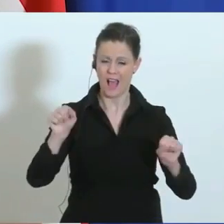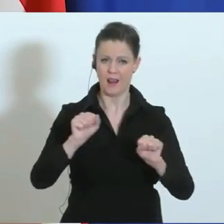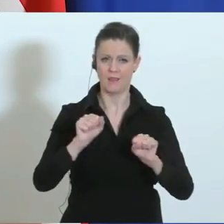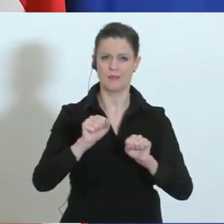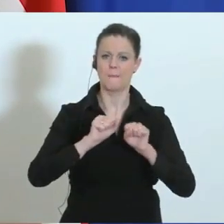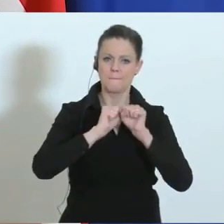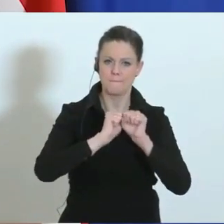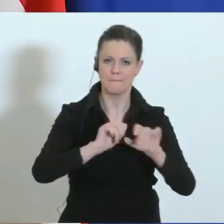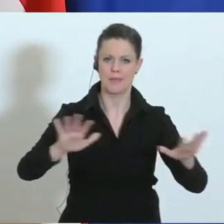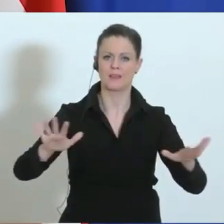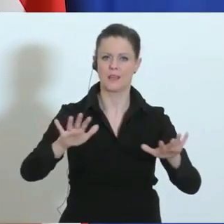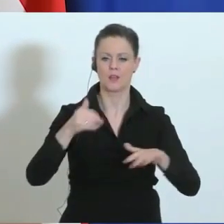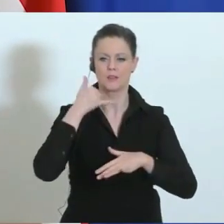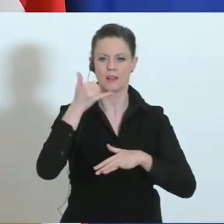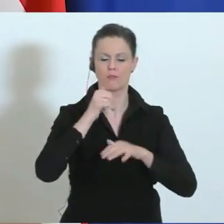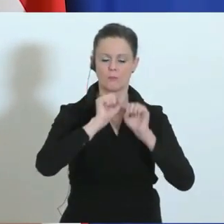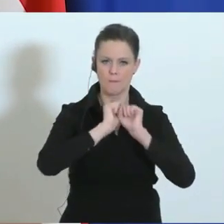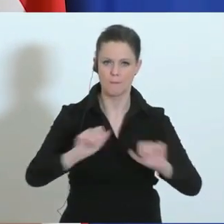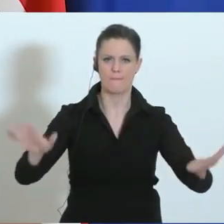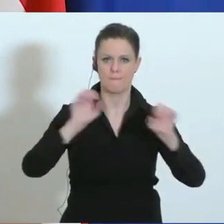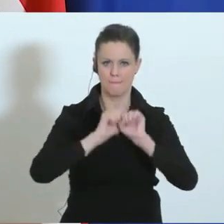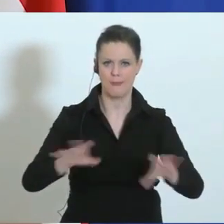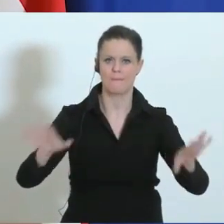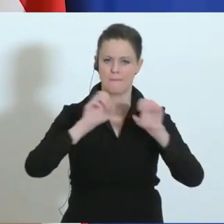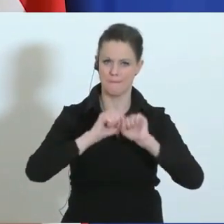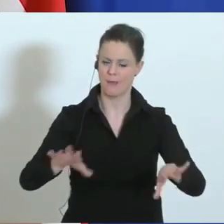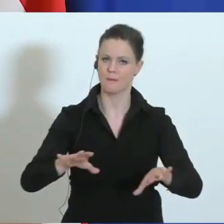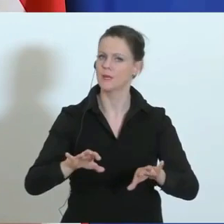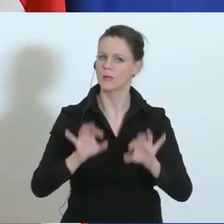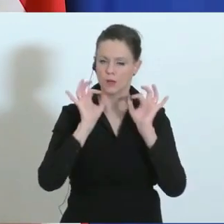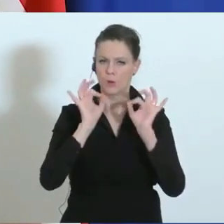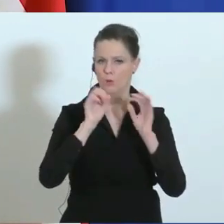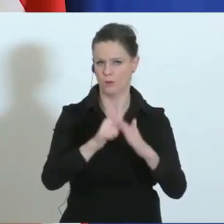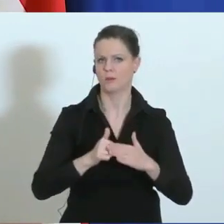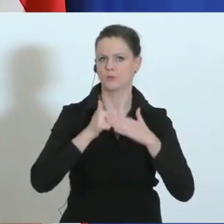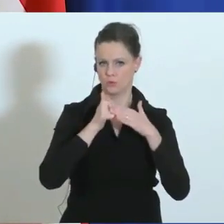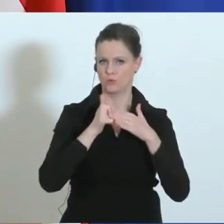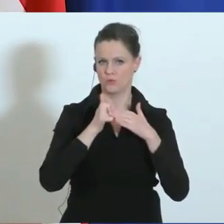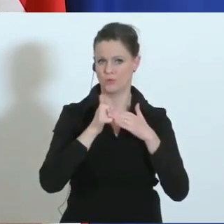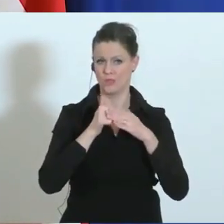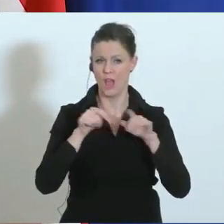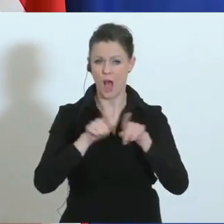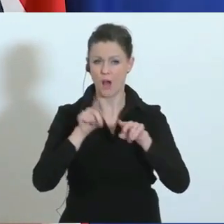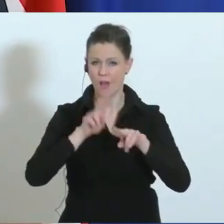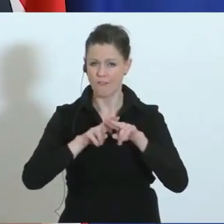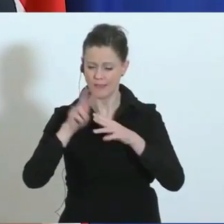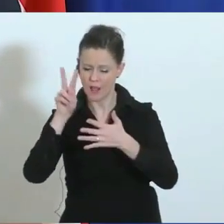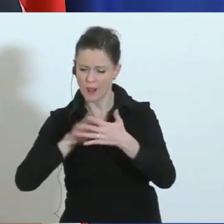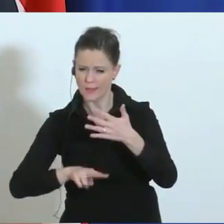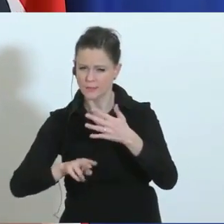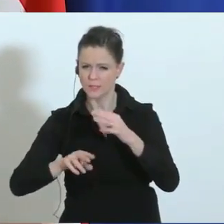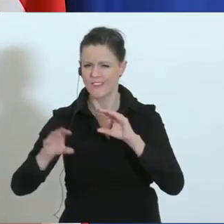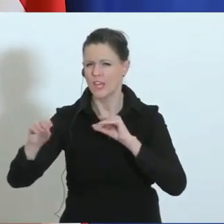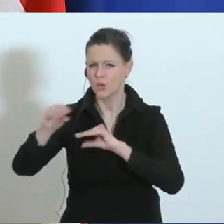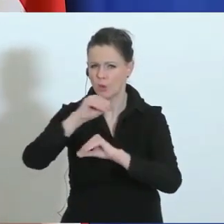Telefonnummer verbreiten. Das ist ein wesentlicher Beitrag und Hilfe. Auch wenn Sie Sorge haben, weil Sie über irgendwelche Gerüchte lesen in den sozialen